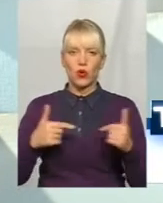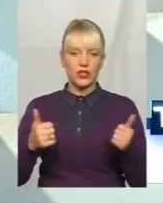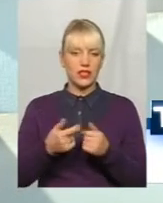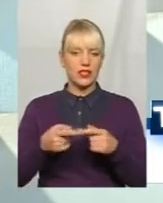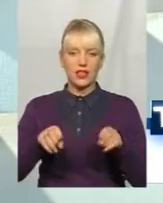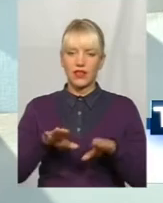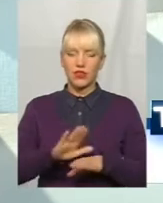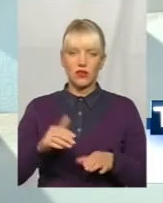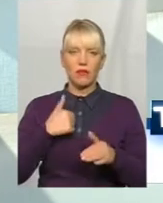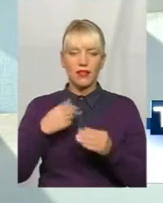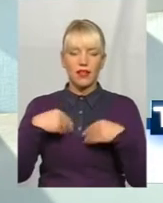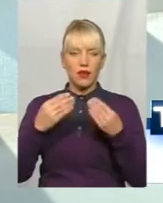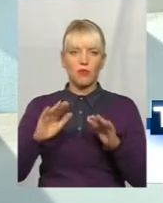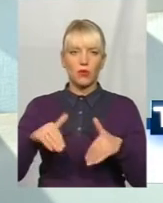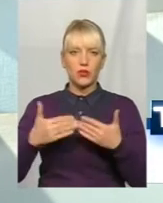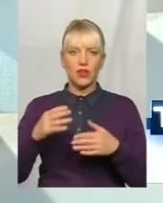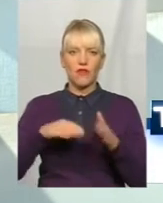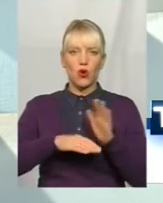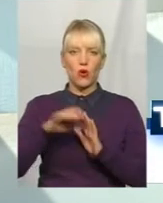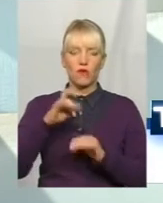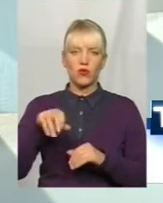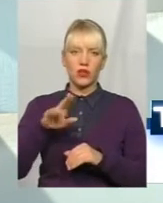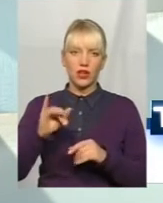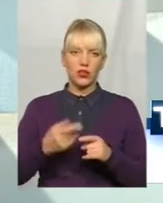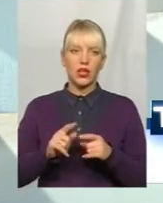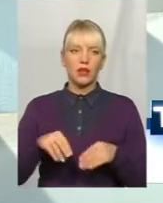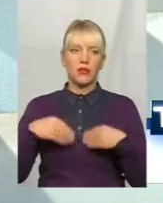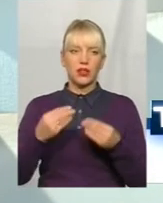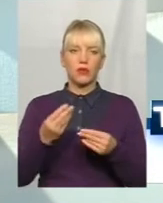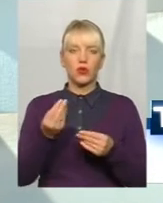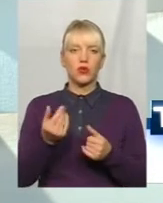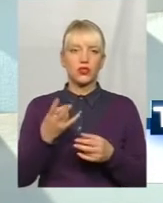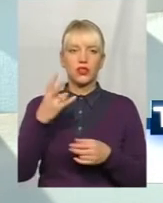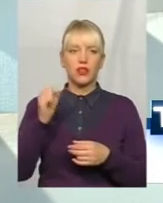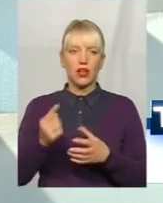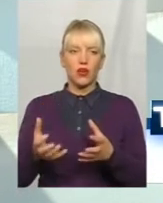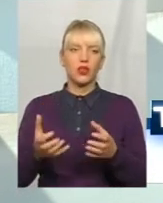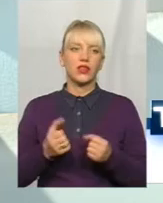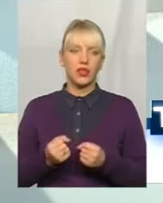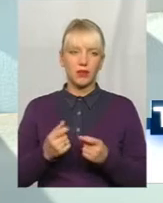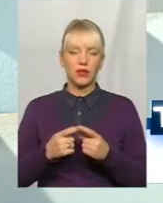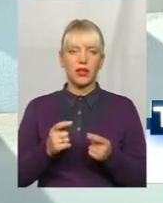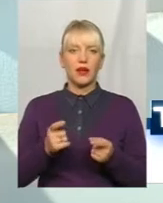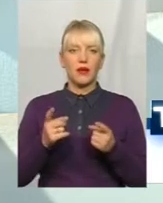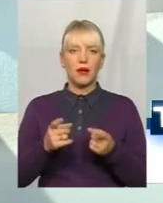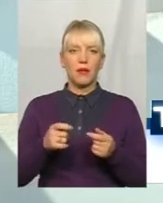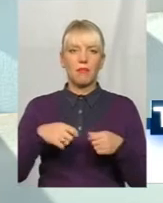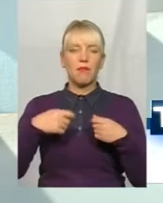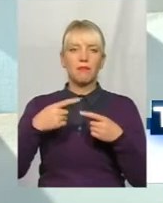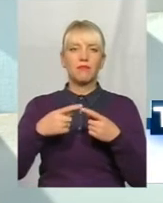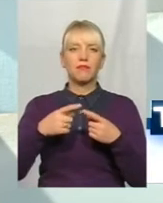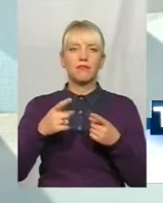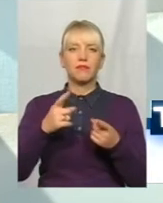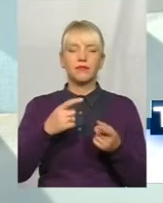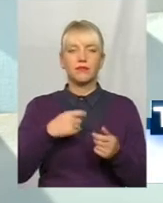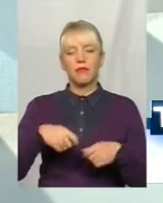Верховної Ради, що вони таке поліпшували її, направляли кошти від отримання перевезень тут чи іншу сторону,